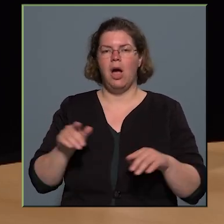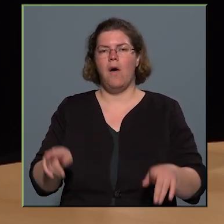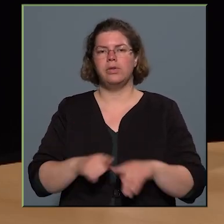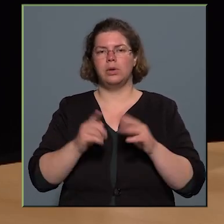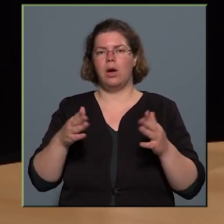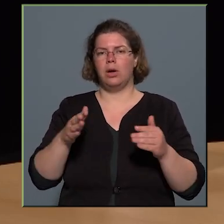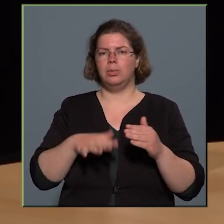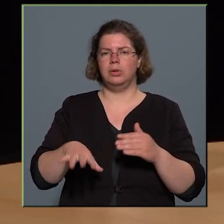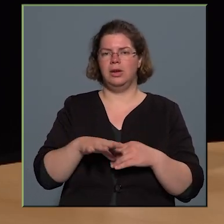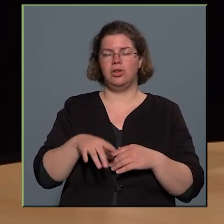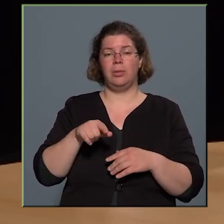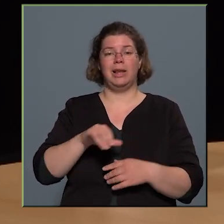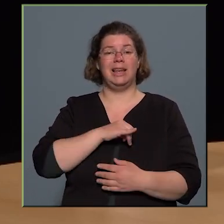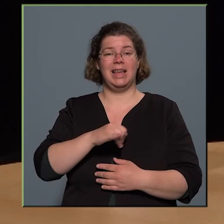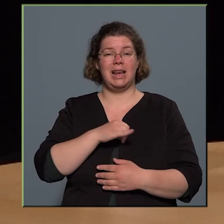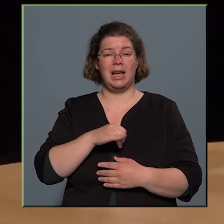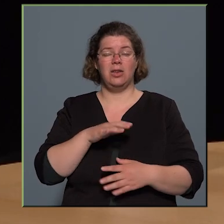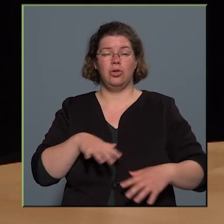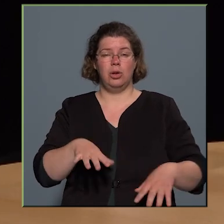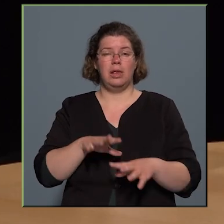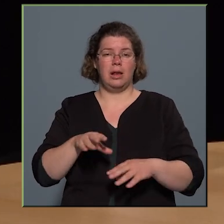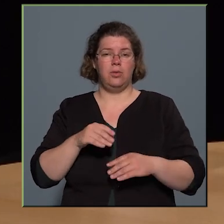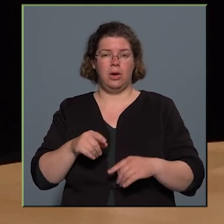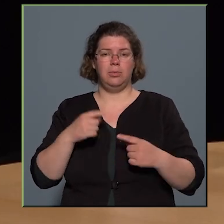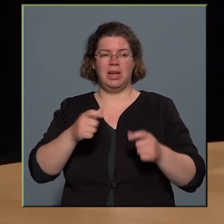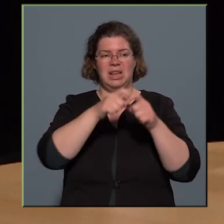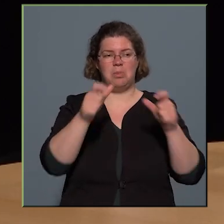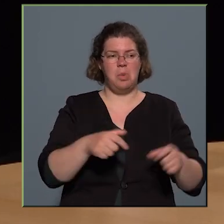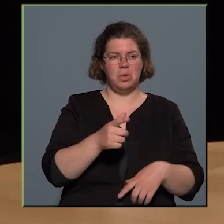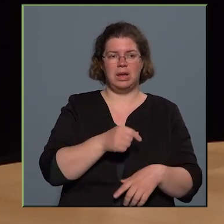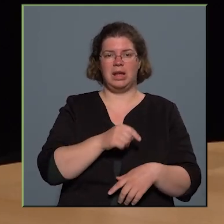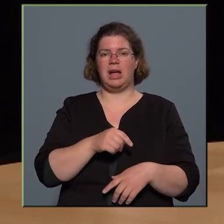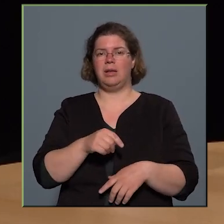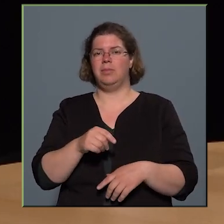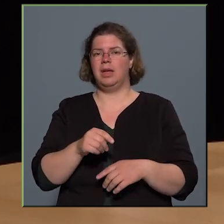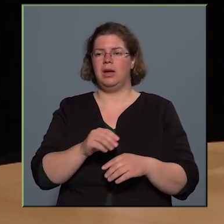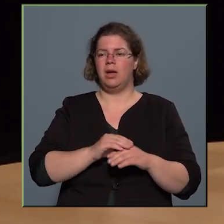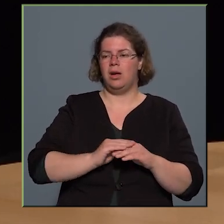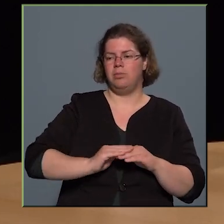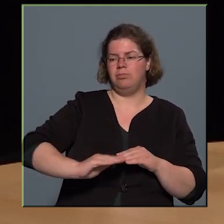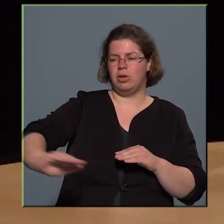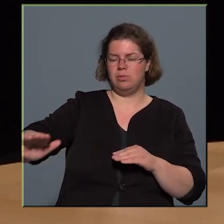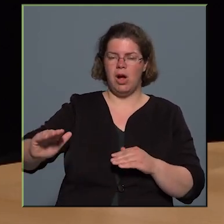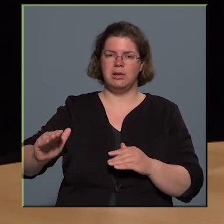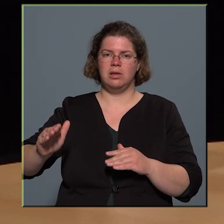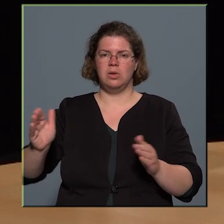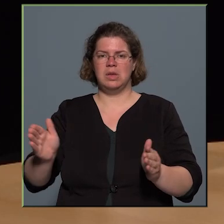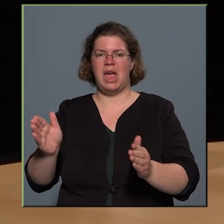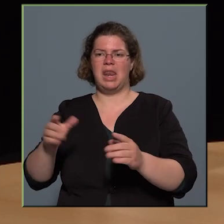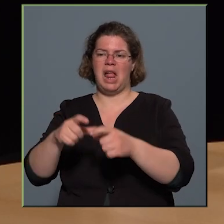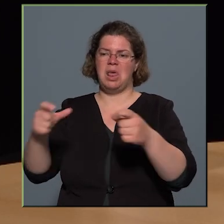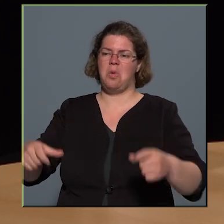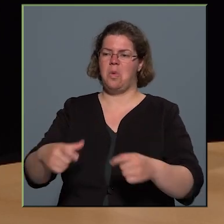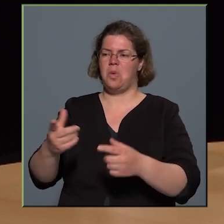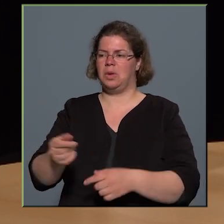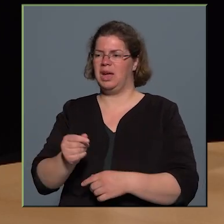kaputérségben érdekes környezet fogad minket, ott a bódékkal, meg a leaszfaltozott, lebetonozott terelőkkel ellátott